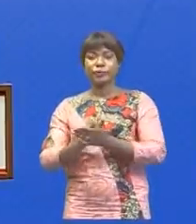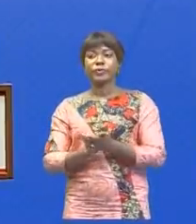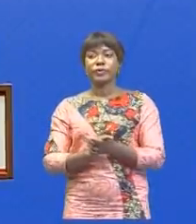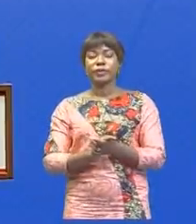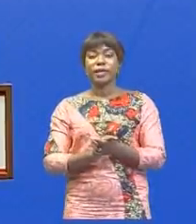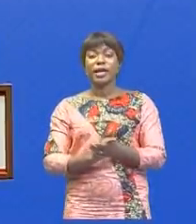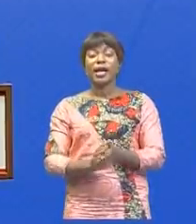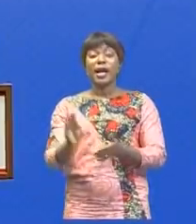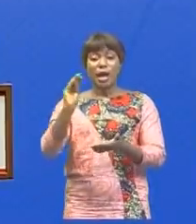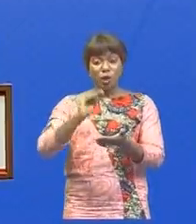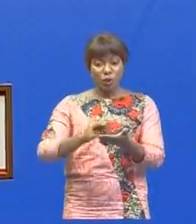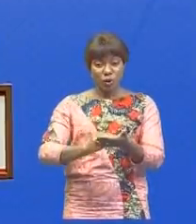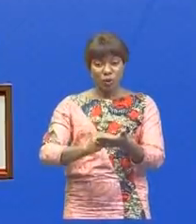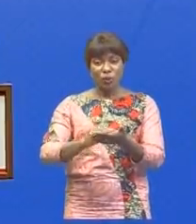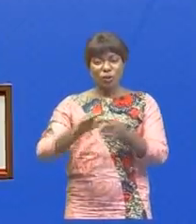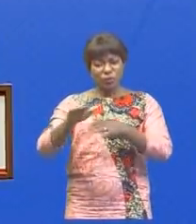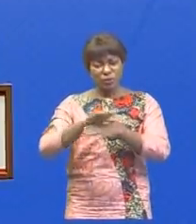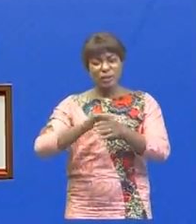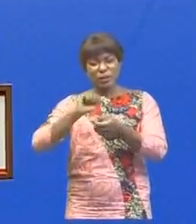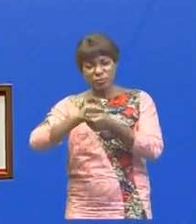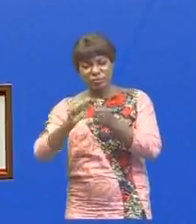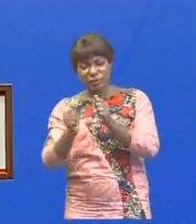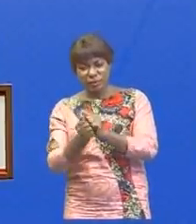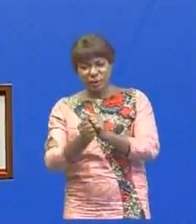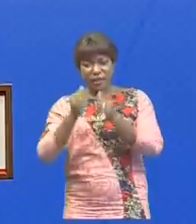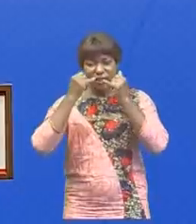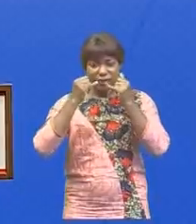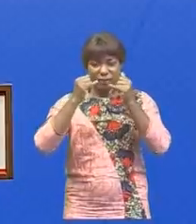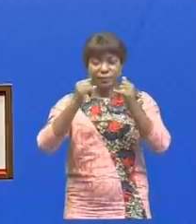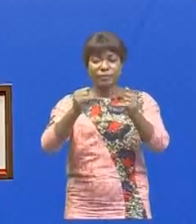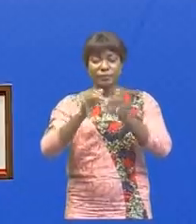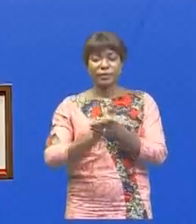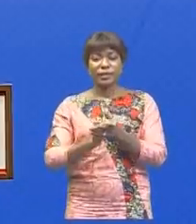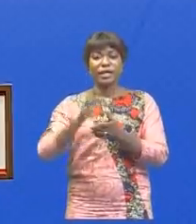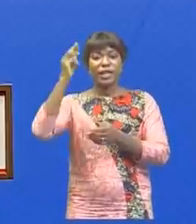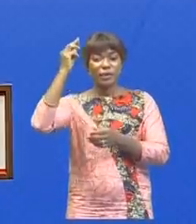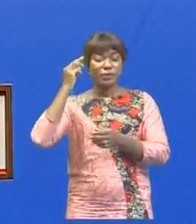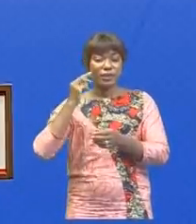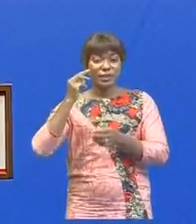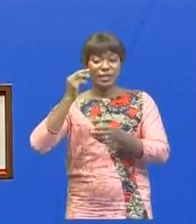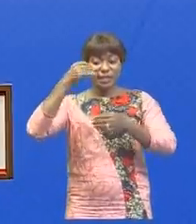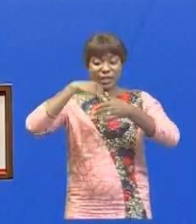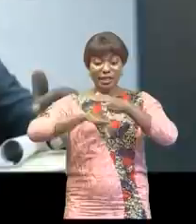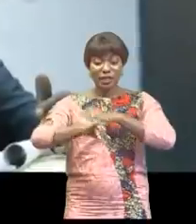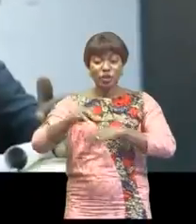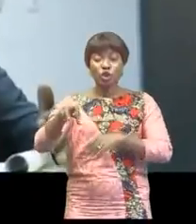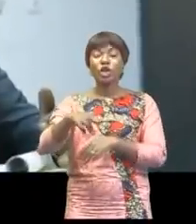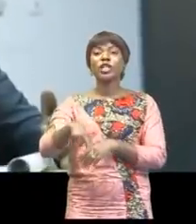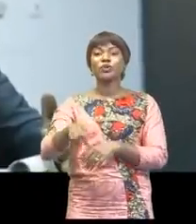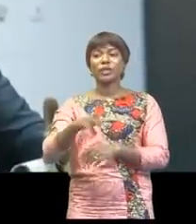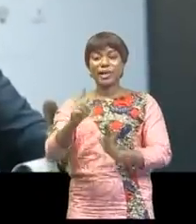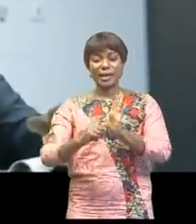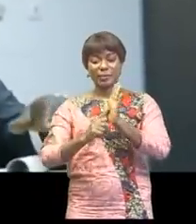Intervenant à son tour, toujours sur ces chapitres de points d'information, le ministre de l'intégration régionale a